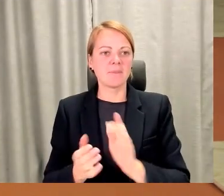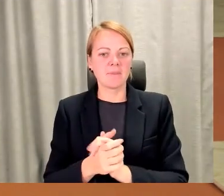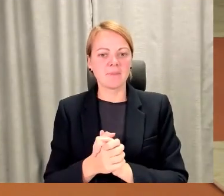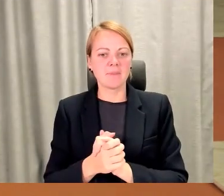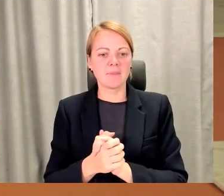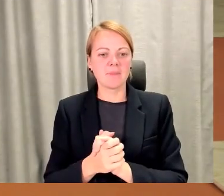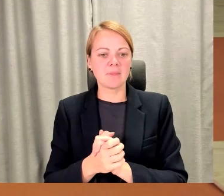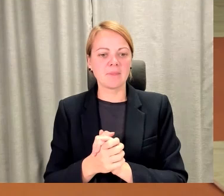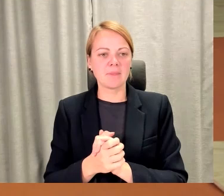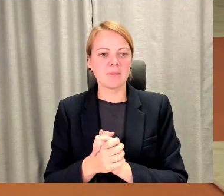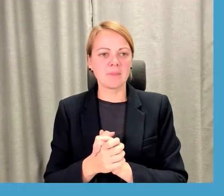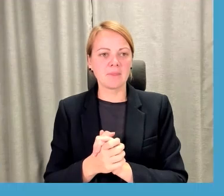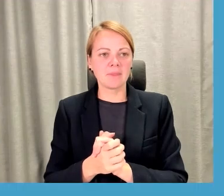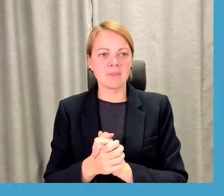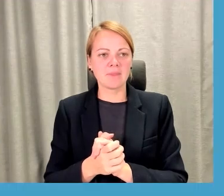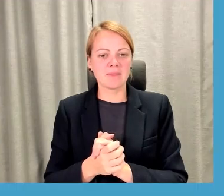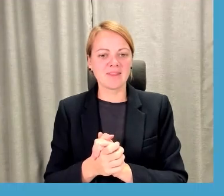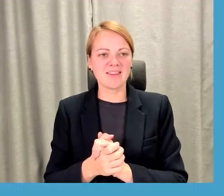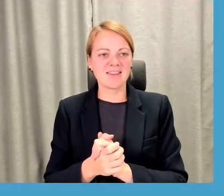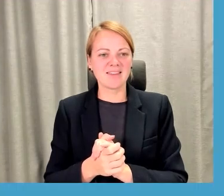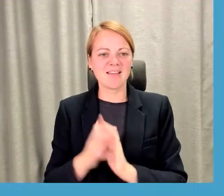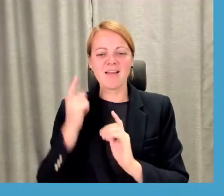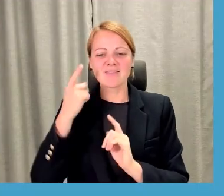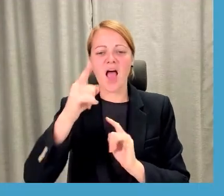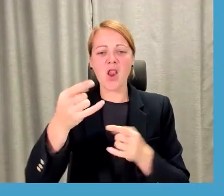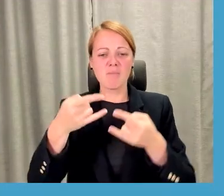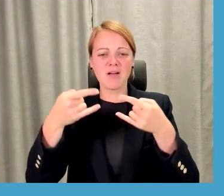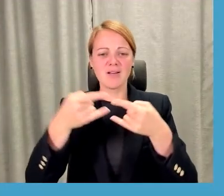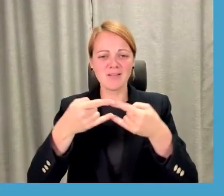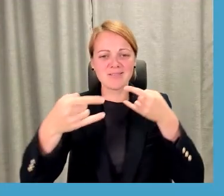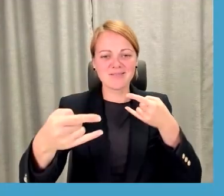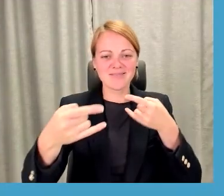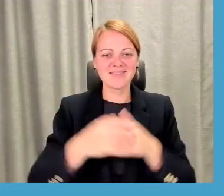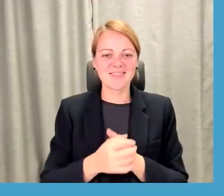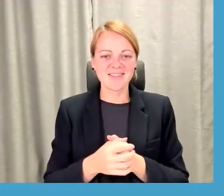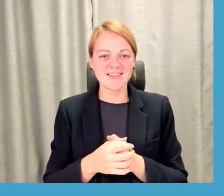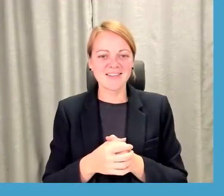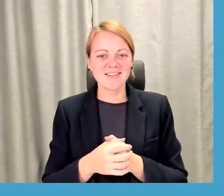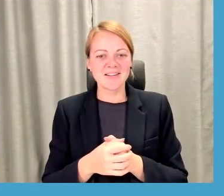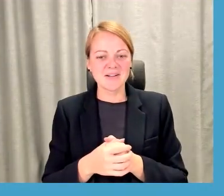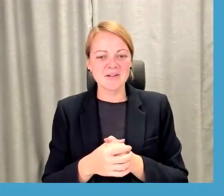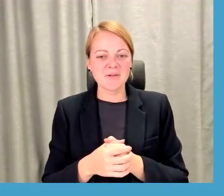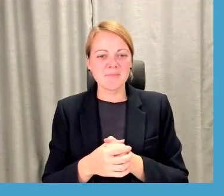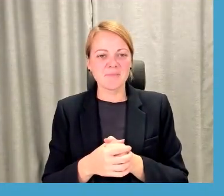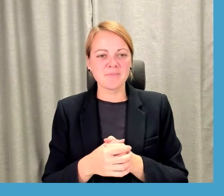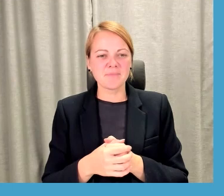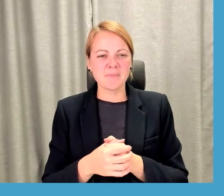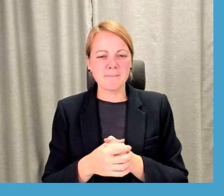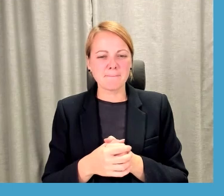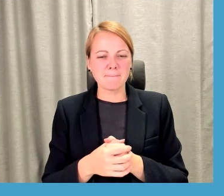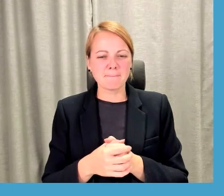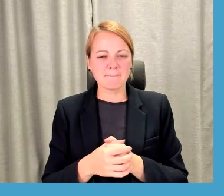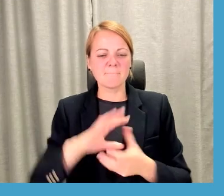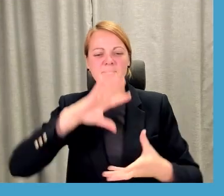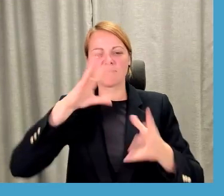Jūs mums esat tālumā kaut kur. Mēs redzam, ka... Jā, paldies, paldies, paldies Gunāri. Jā, lūdzu. Tā